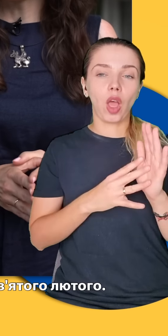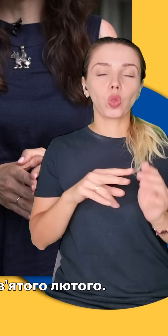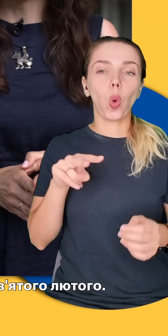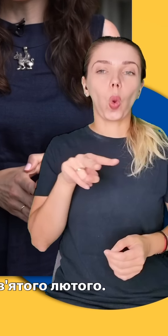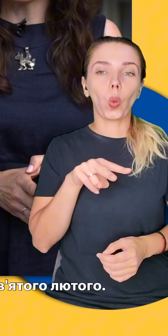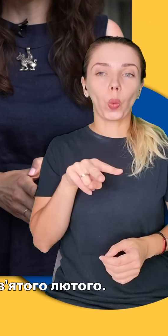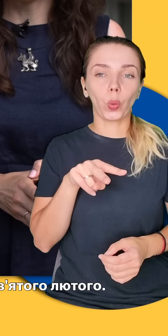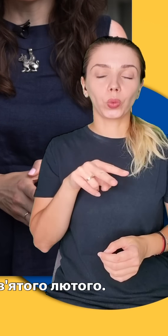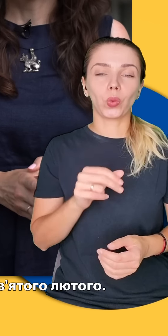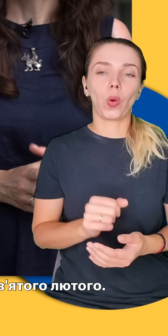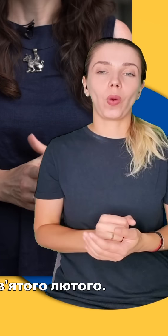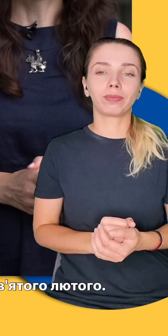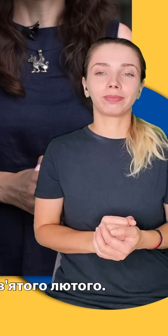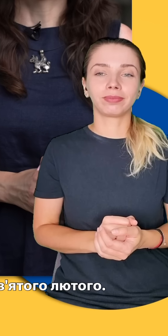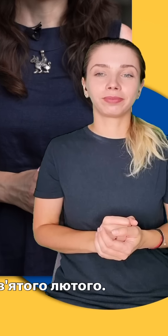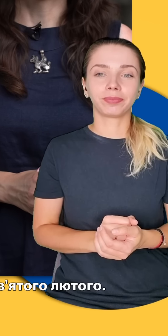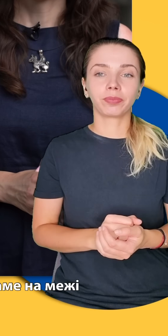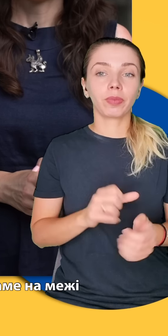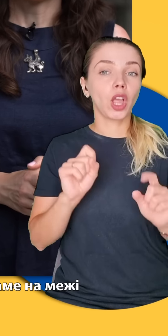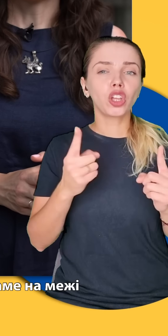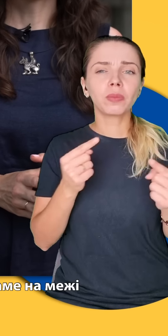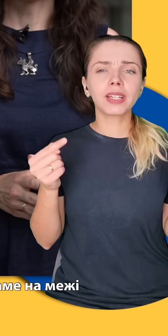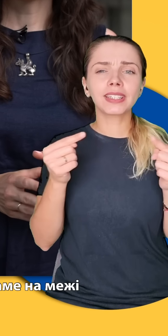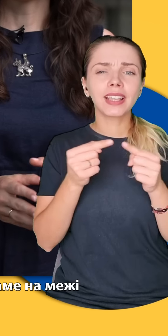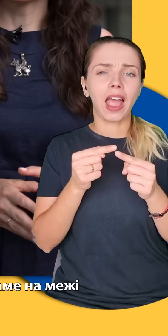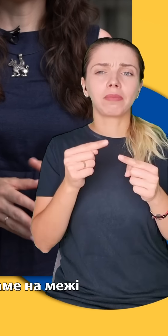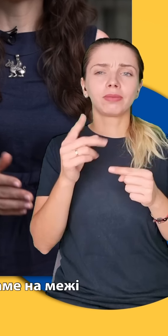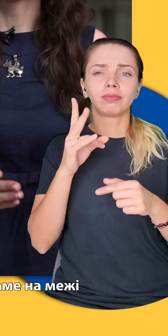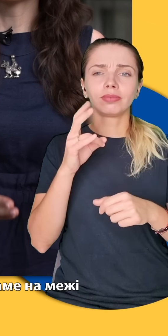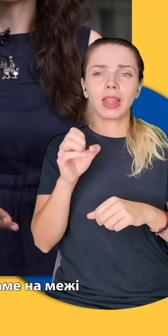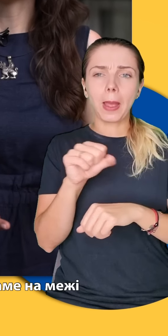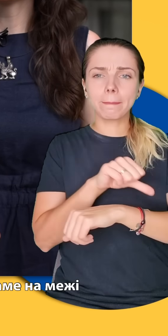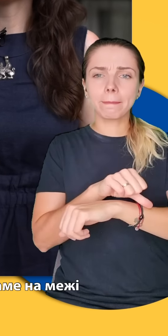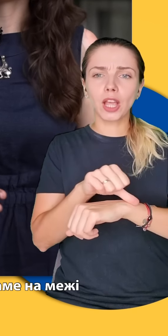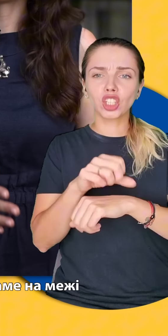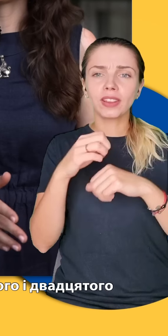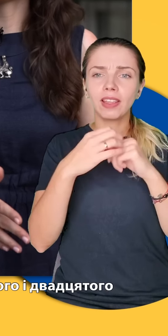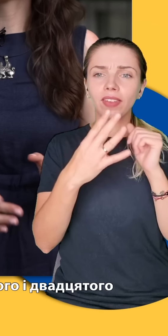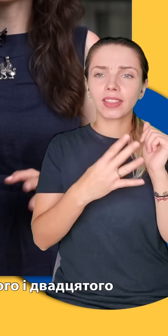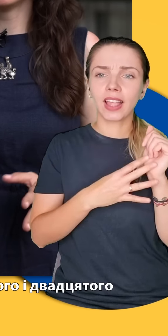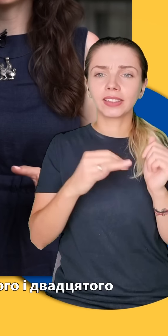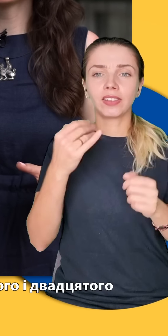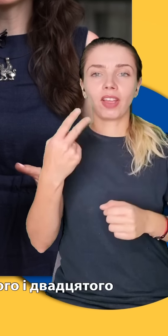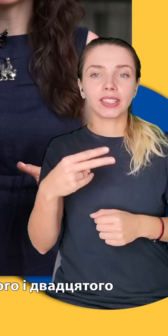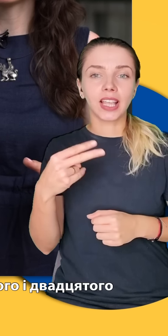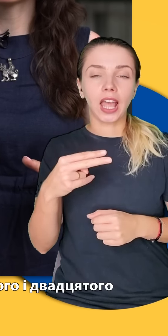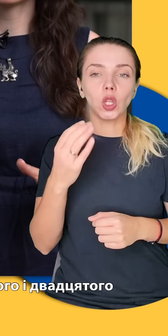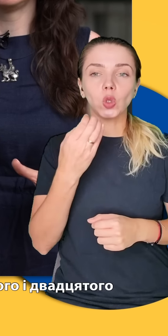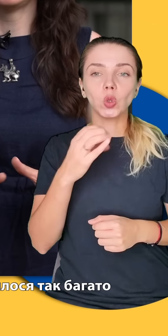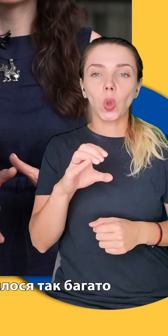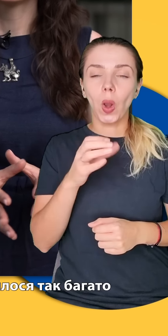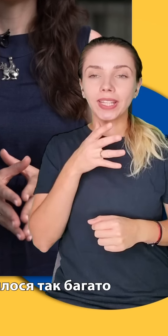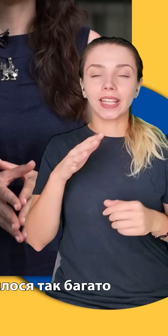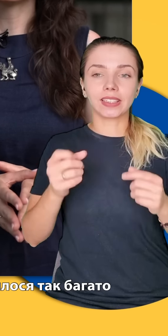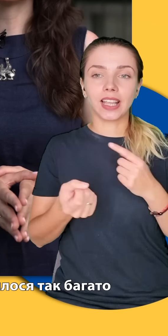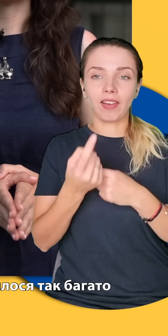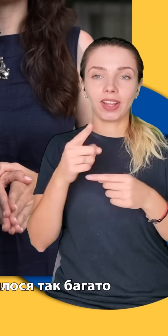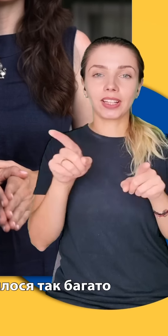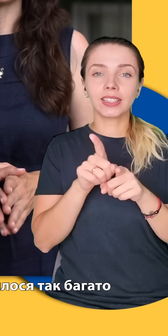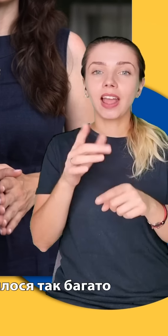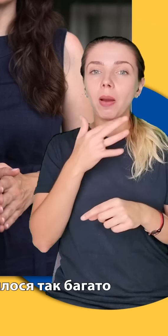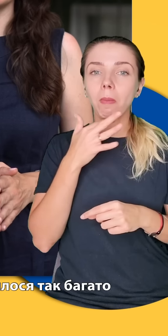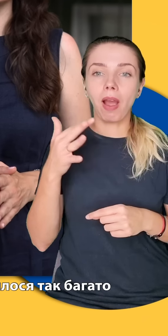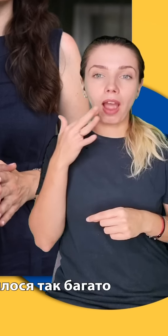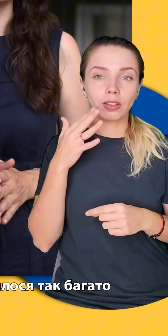– 29 лютого. А чому саме на межі 19-го і 20-го століть з